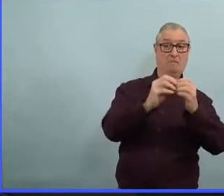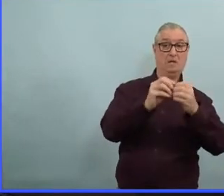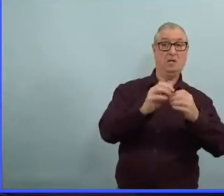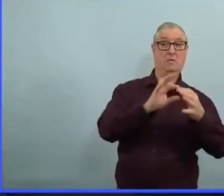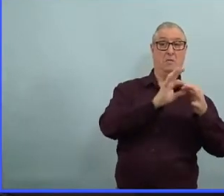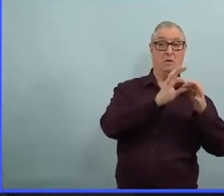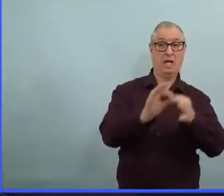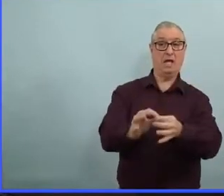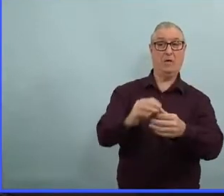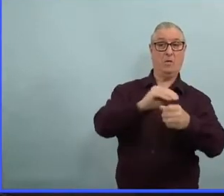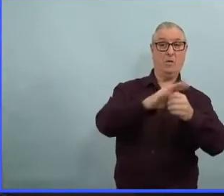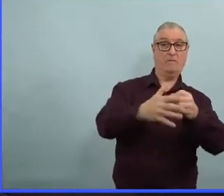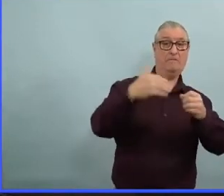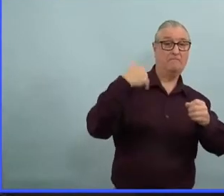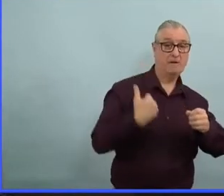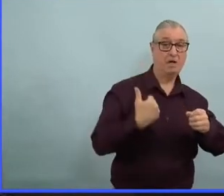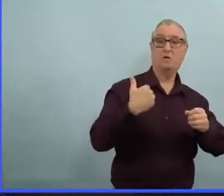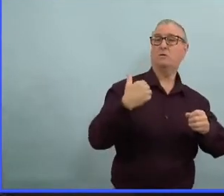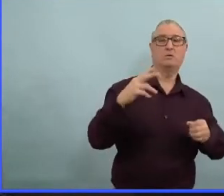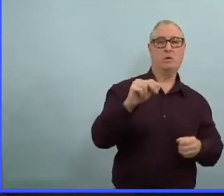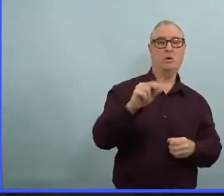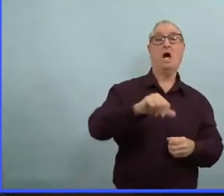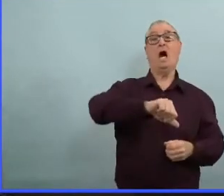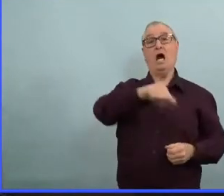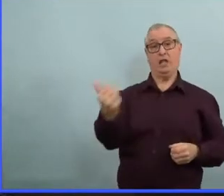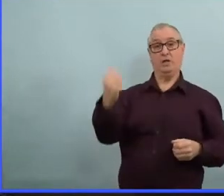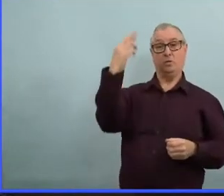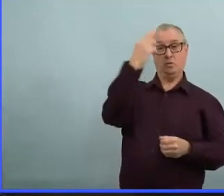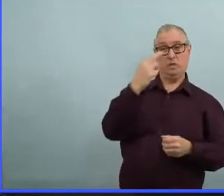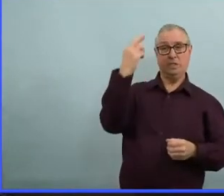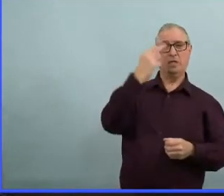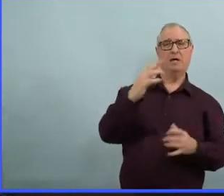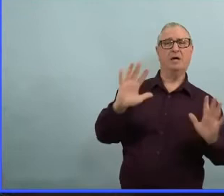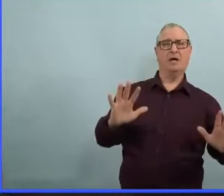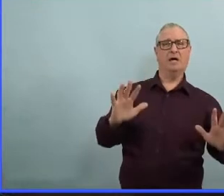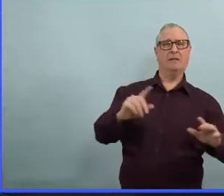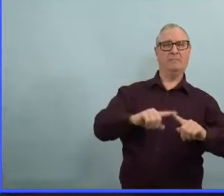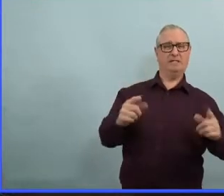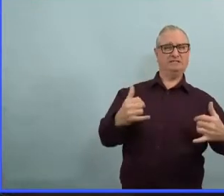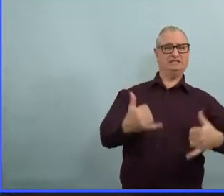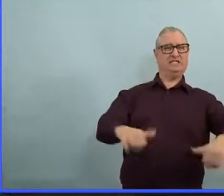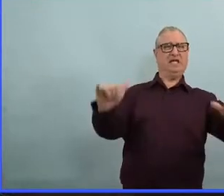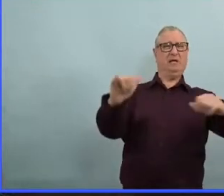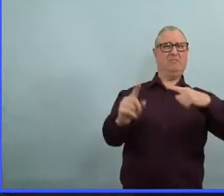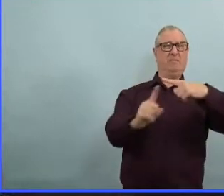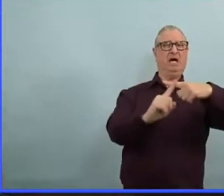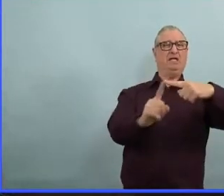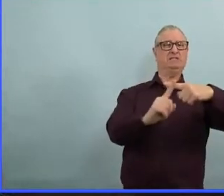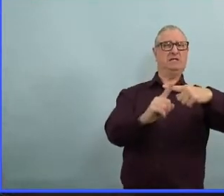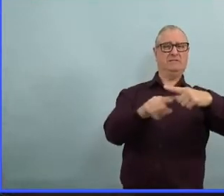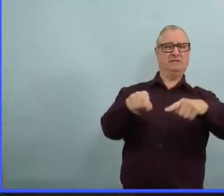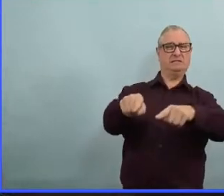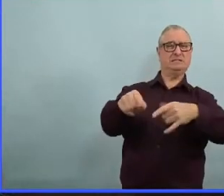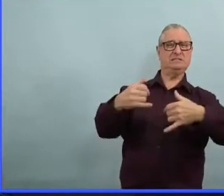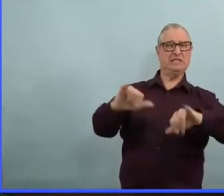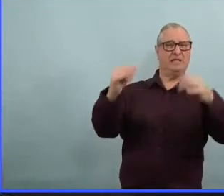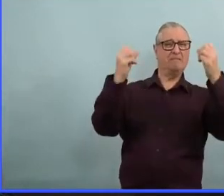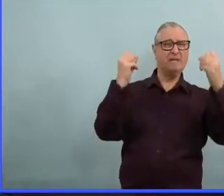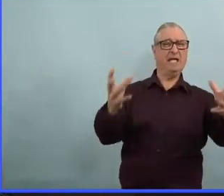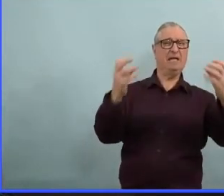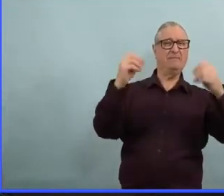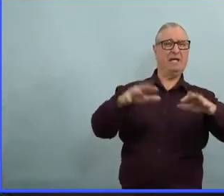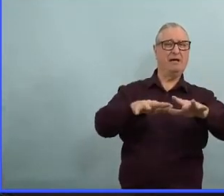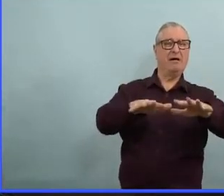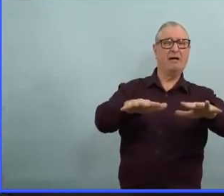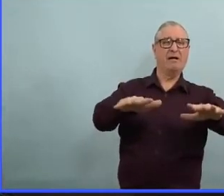disent aussi qu'il beaucoup de gens qui n'obtiennent pas des soins médicaux pour toutes sortes de raisons dans le système de santé, parce qu'il y a tellement de gens qui sont infectés avec la Covid,